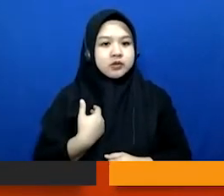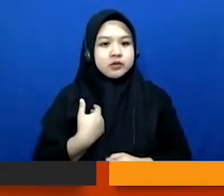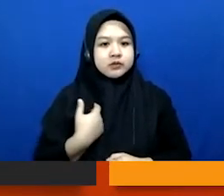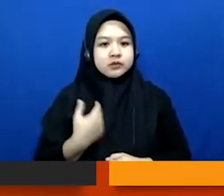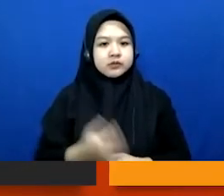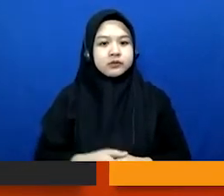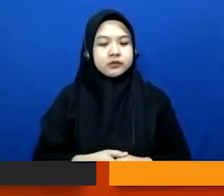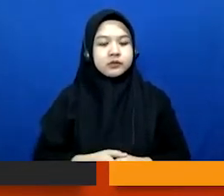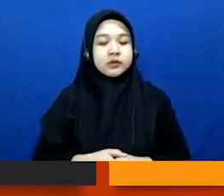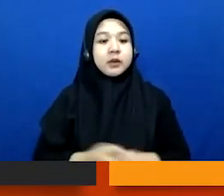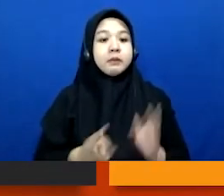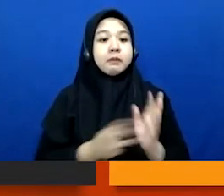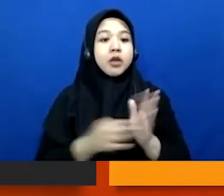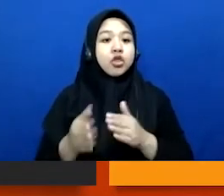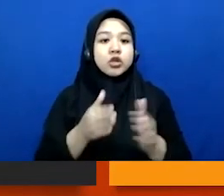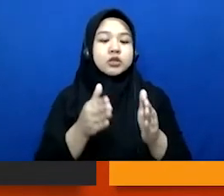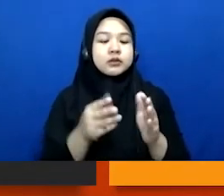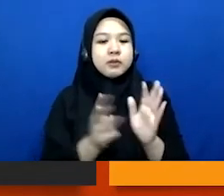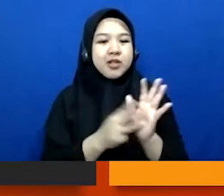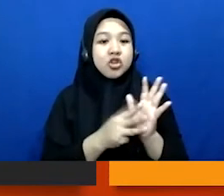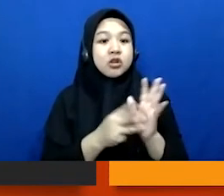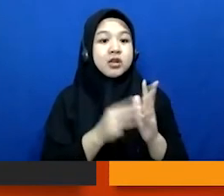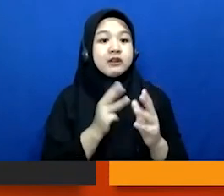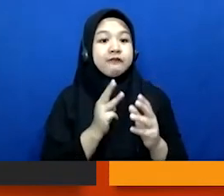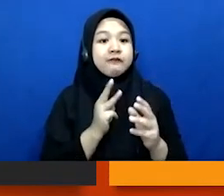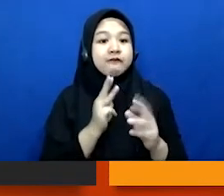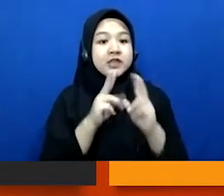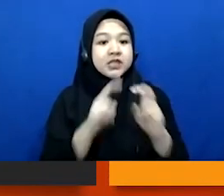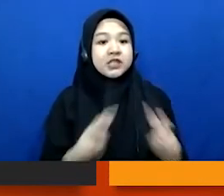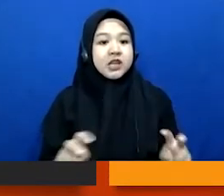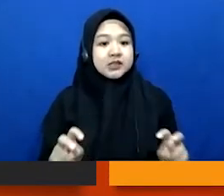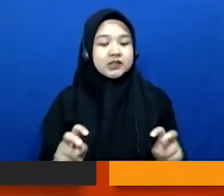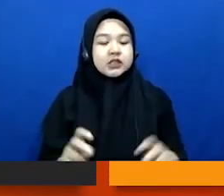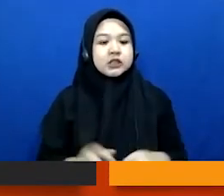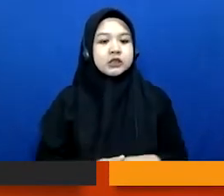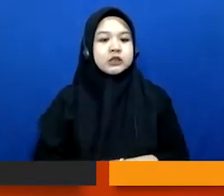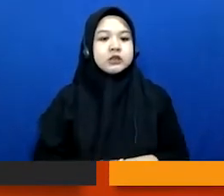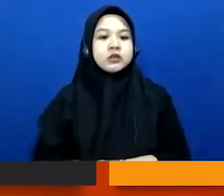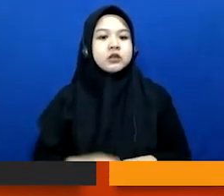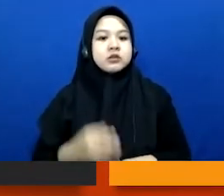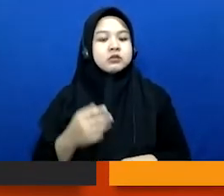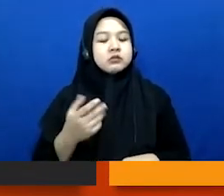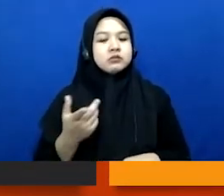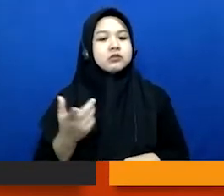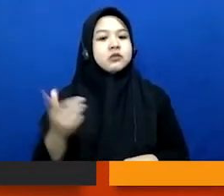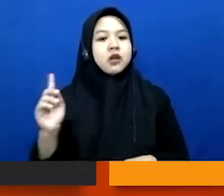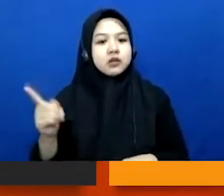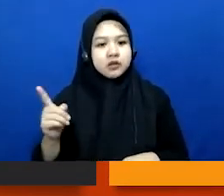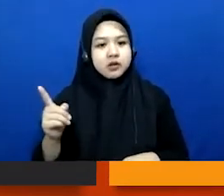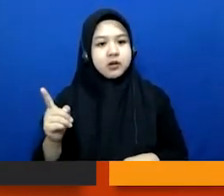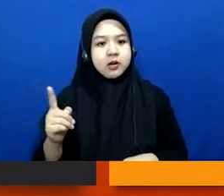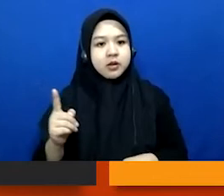metode metode investigasi ini teman-teman akan mengenal yang namanya